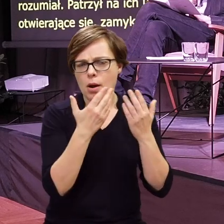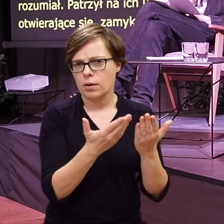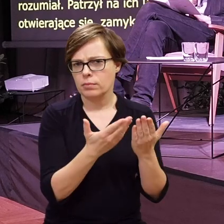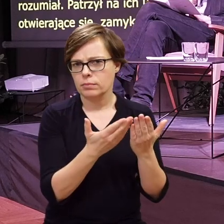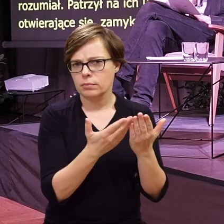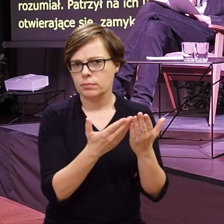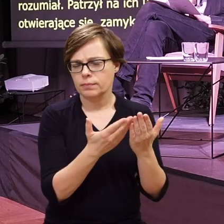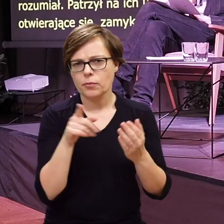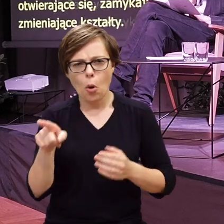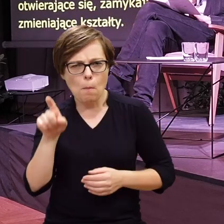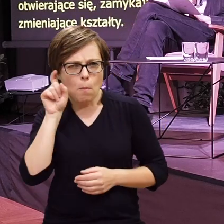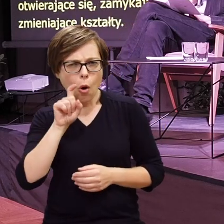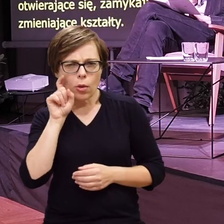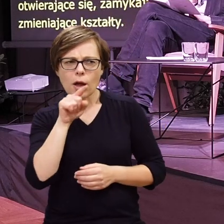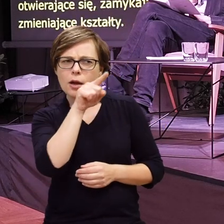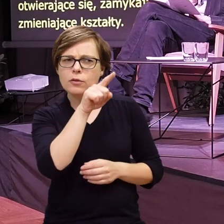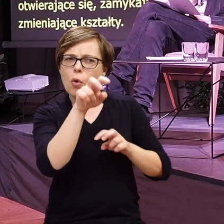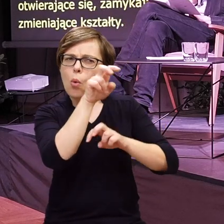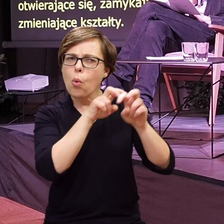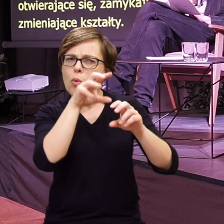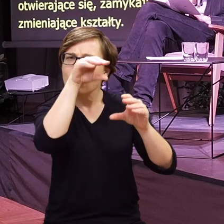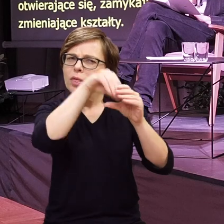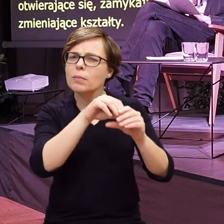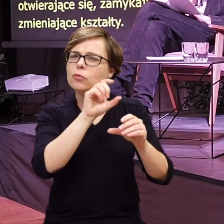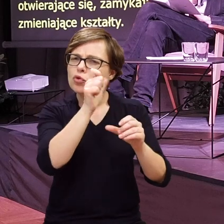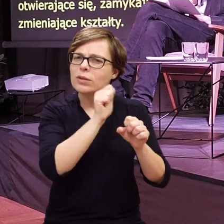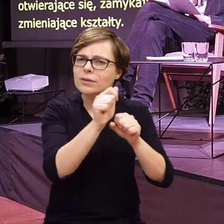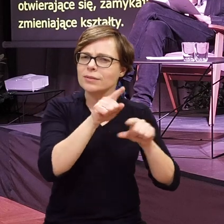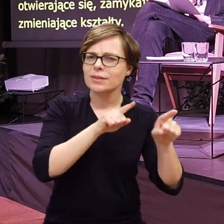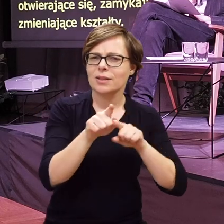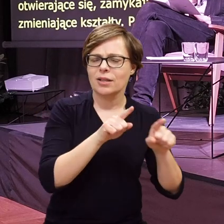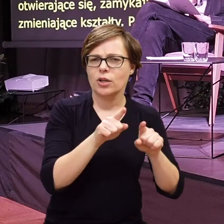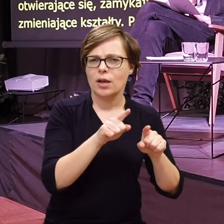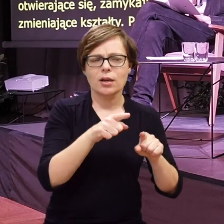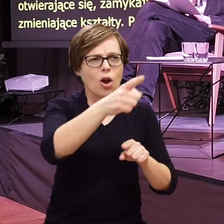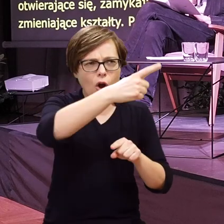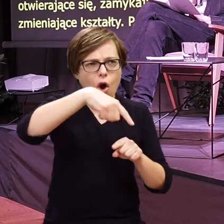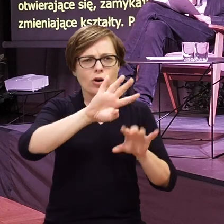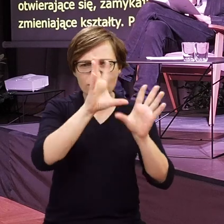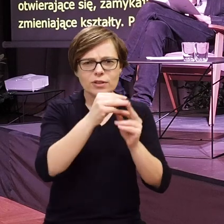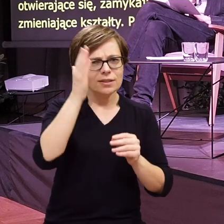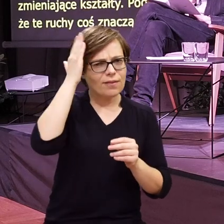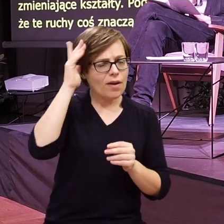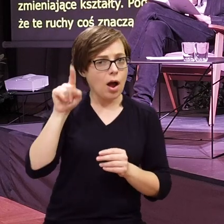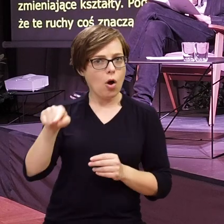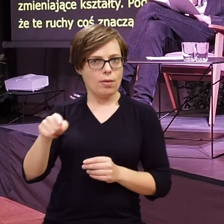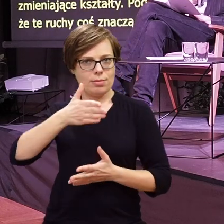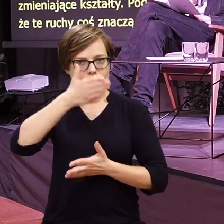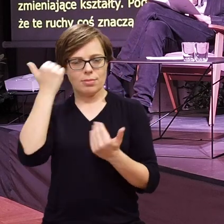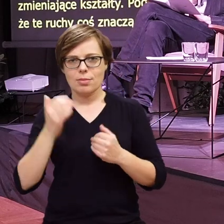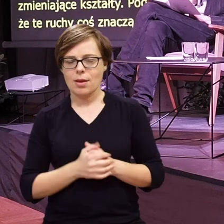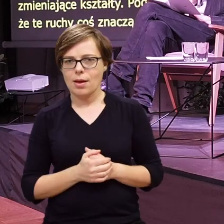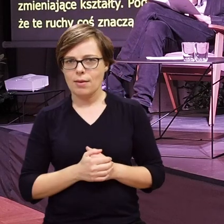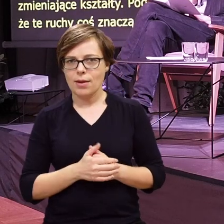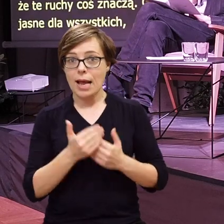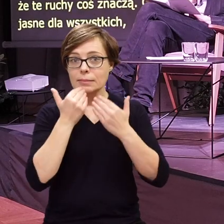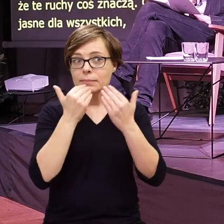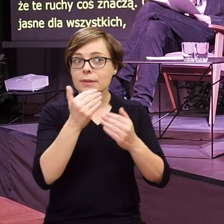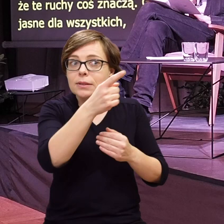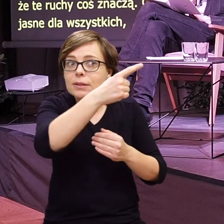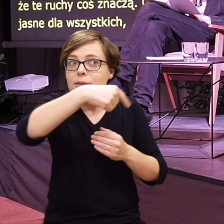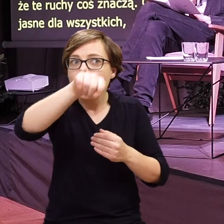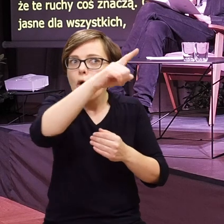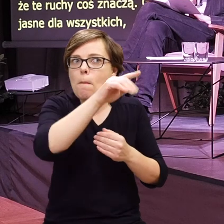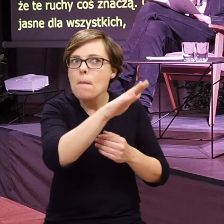kształty. Podejrzewał, że te ruchy coś znaczą. Coś, co jest jasne dla wszystkich poza nim. Co